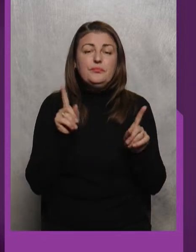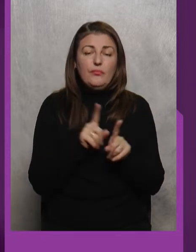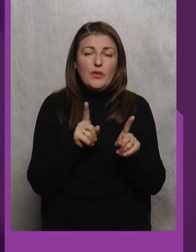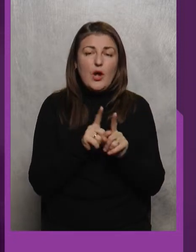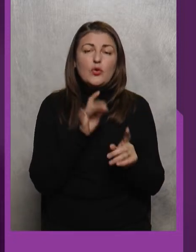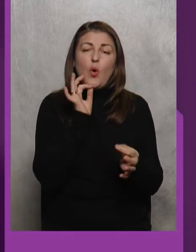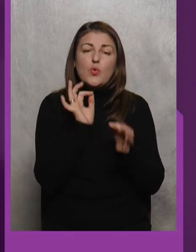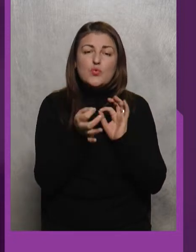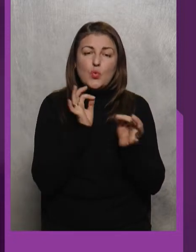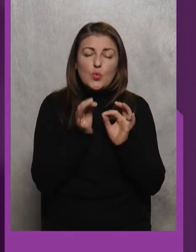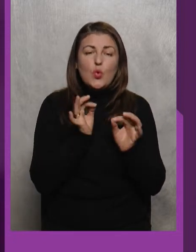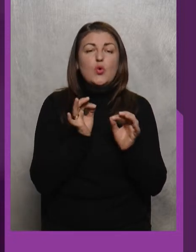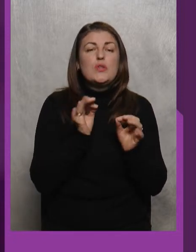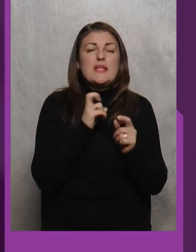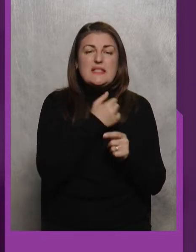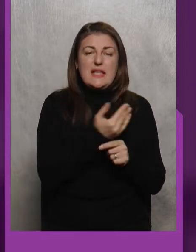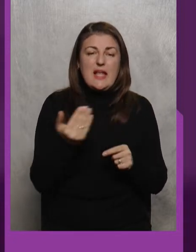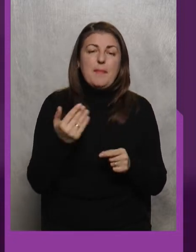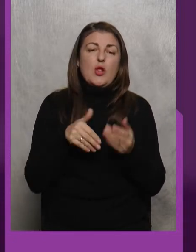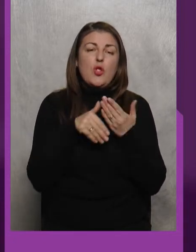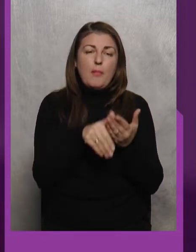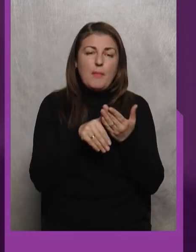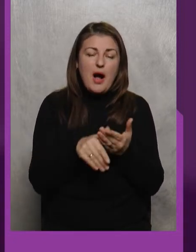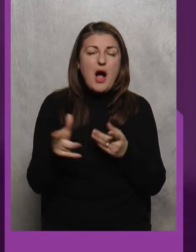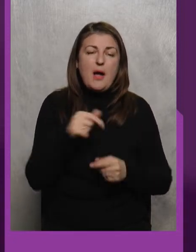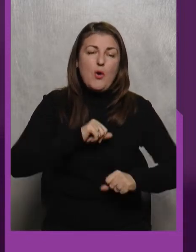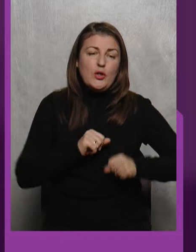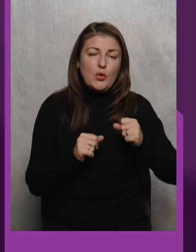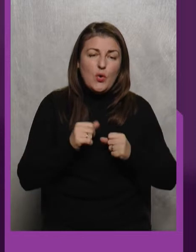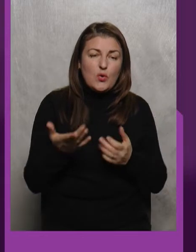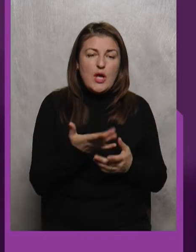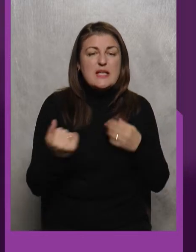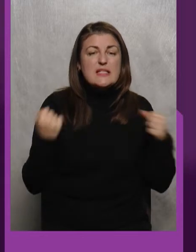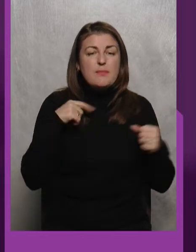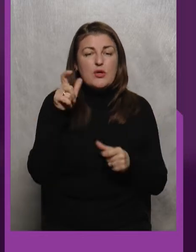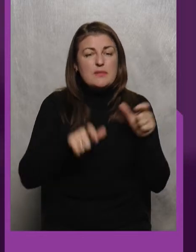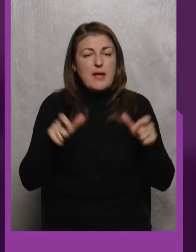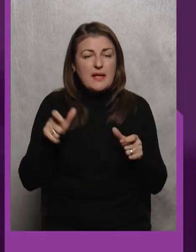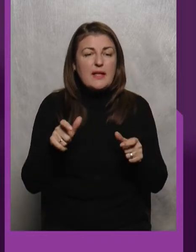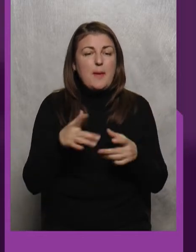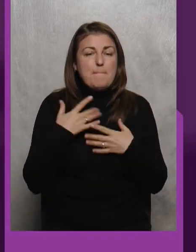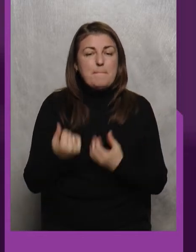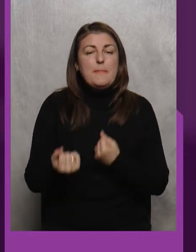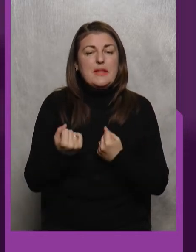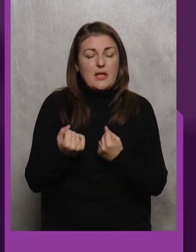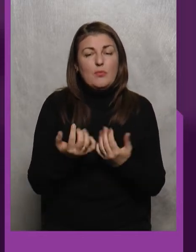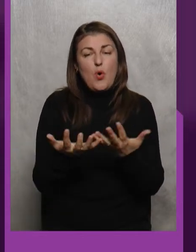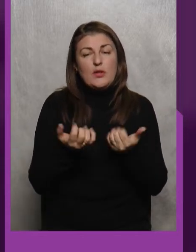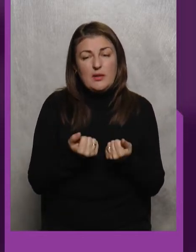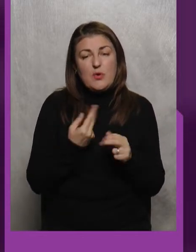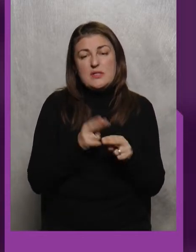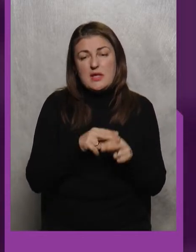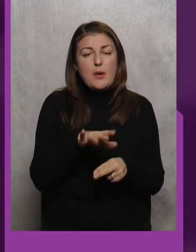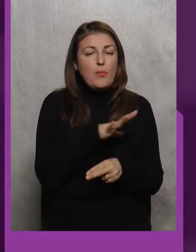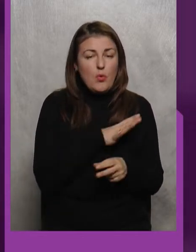Консультуємося З ними Допомагаємо Один одному Спортсмени Підтримку Отримують Це